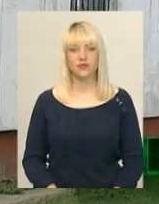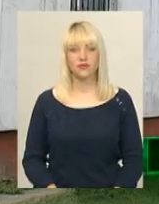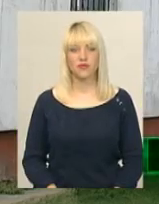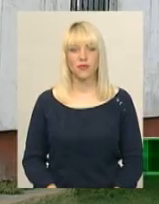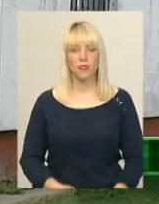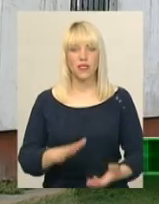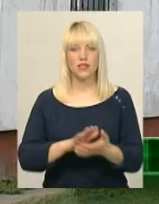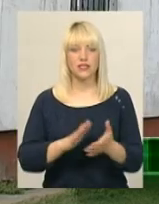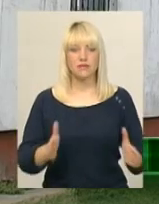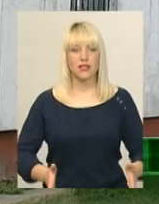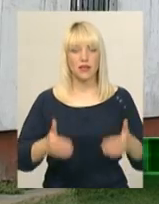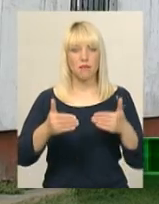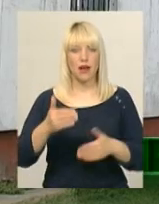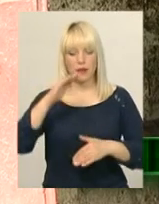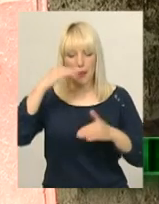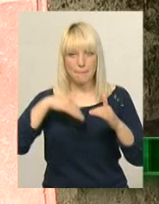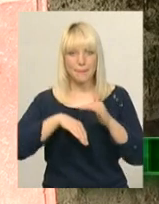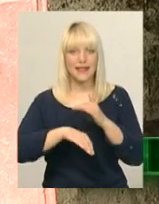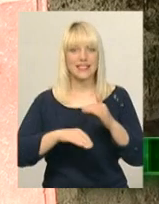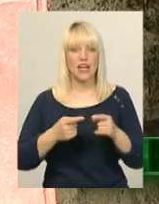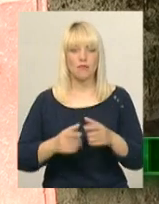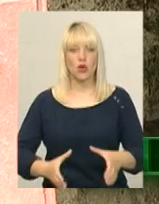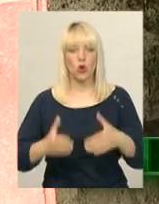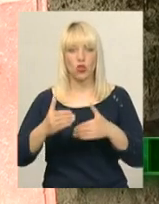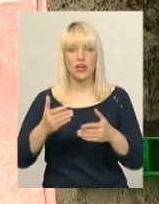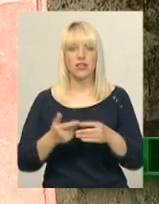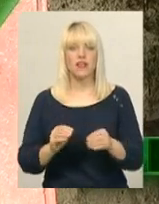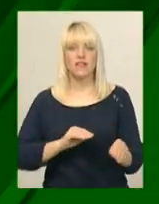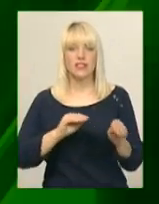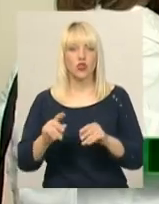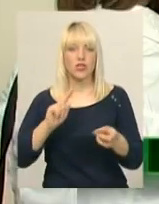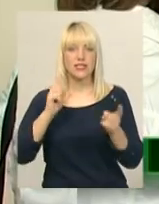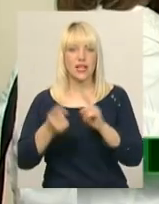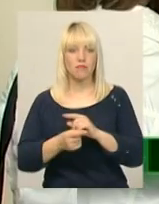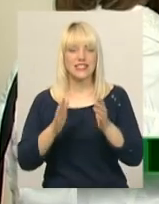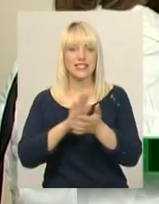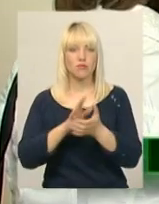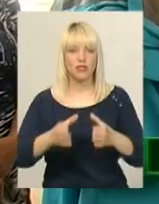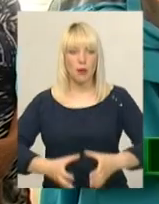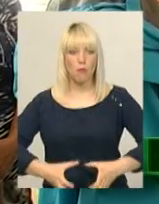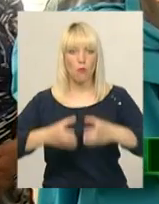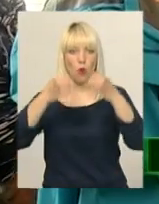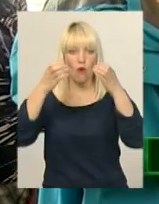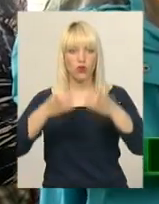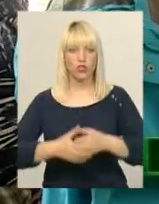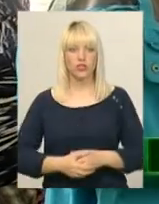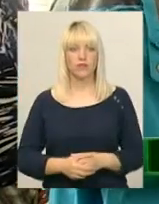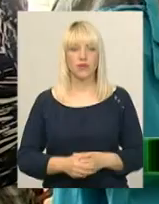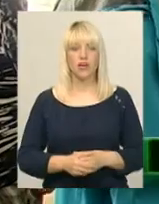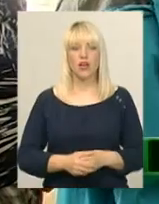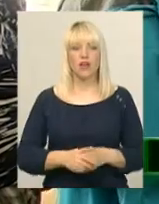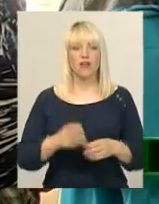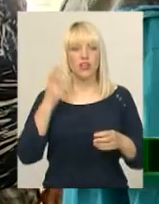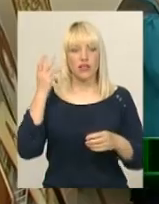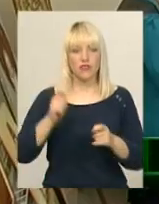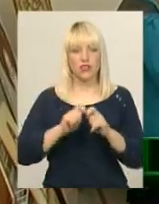Сміттєбаки і підземні контейнери встановлять у Хмельницькому замість сміттєпроводів. Виставку дитячого портрету «Очі малечі» відкрили Хмельницькій